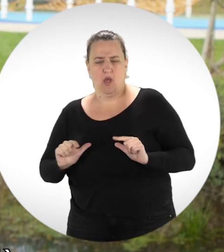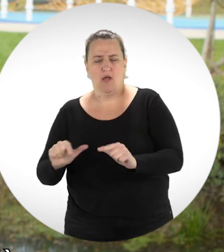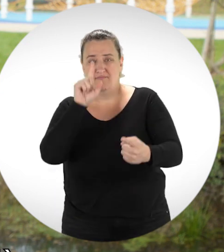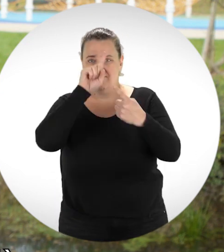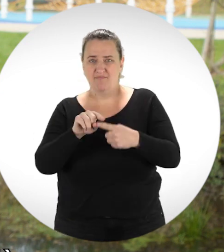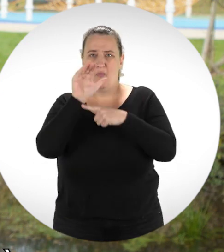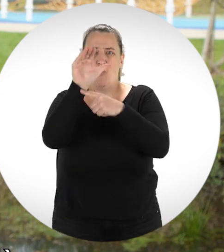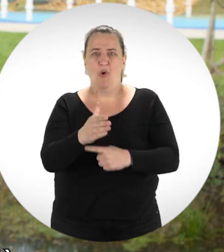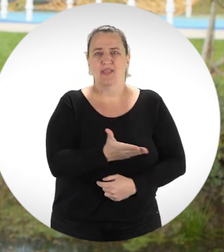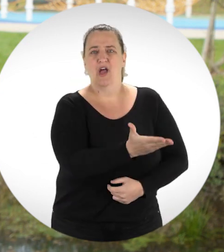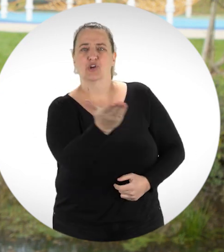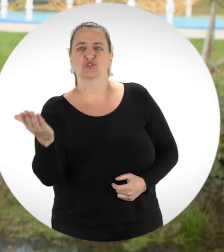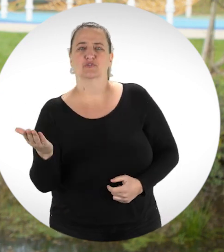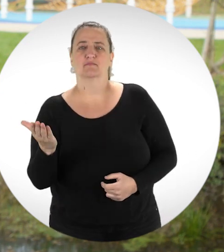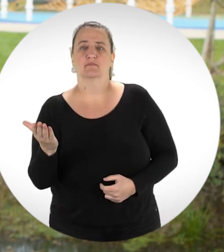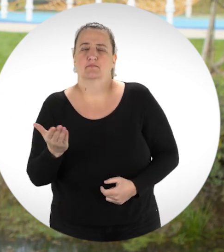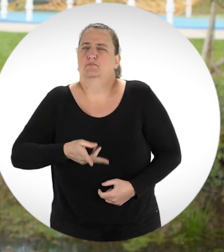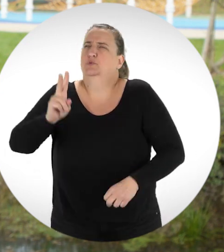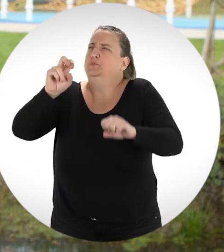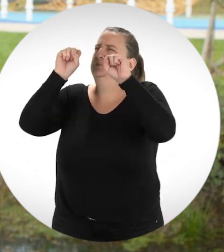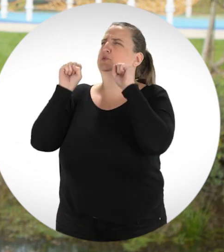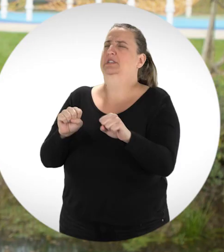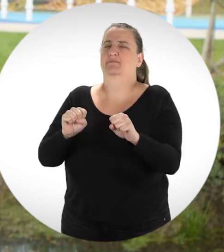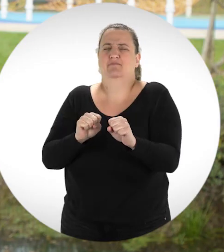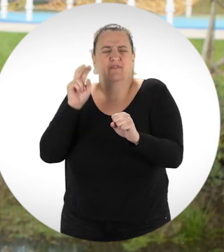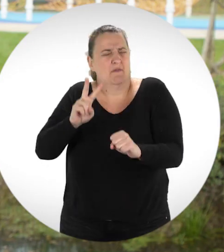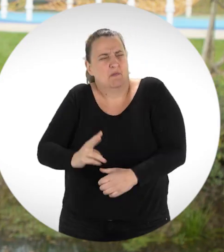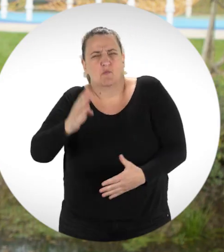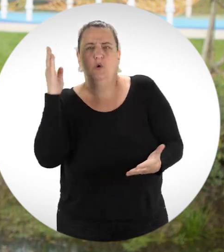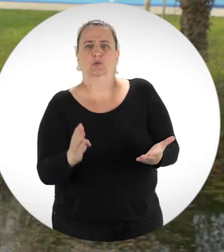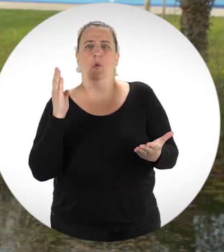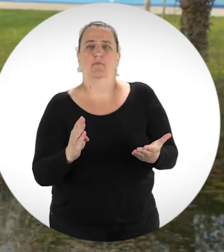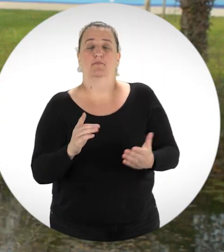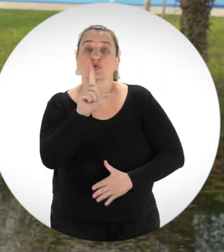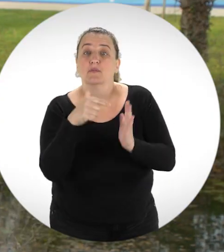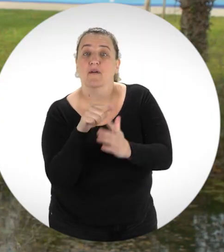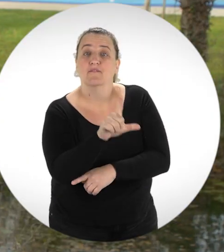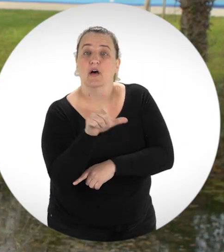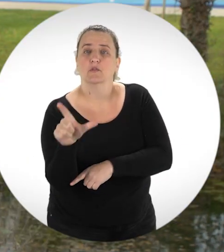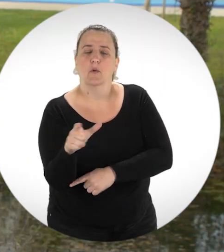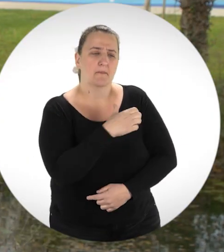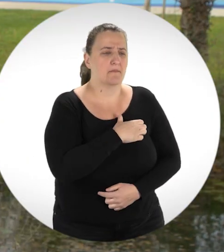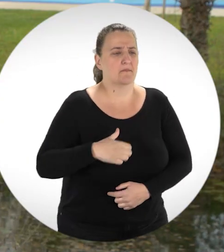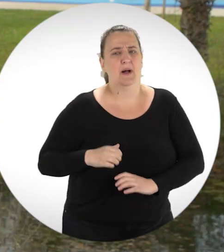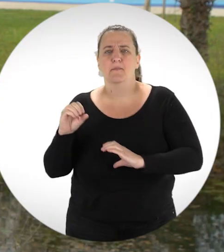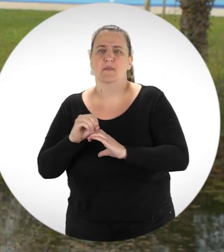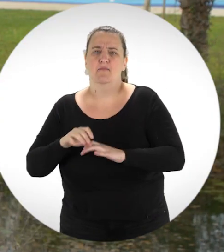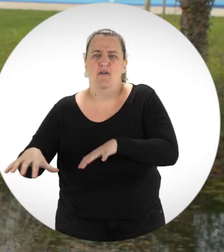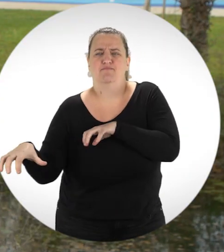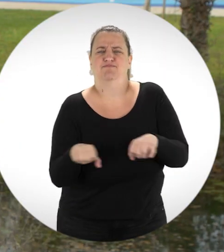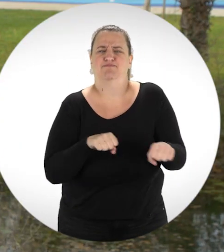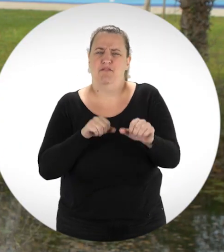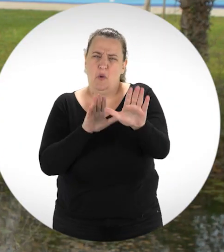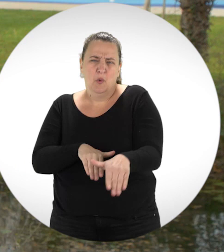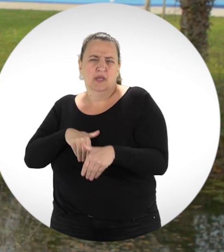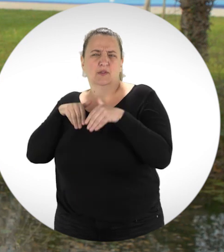à être là pour vous protéger autant que possible et autant que nécessaire. En 2022, l'action municipale et celle de la métropole vont